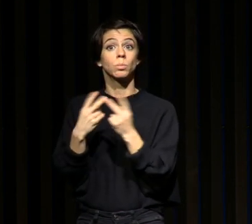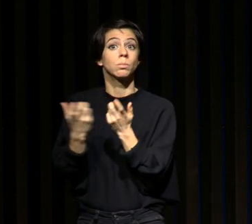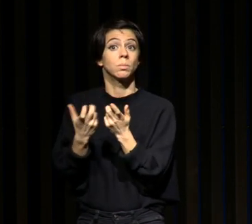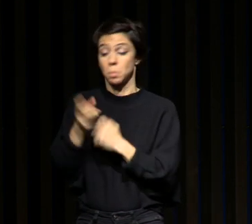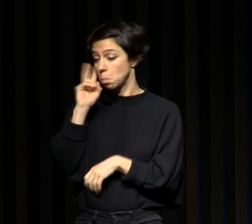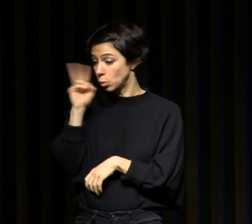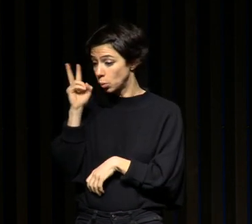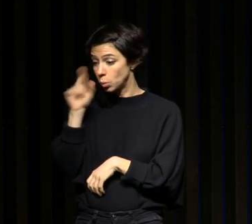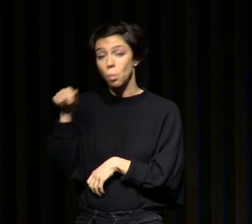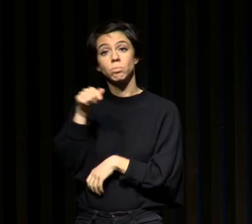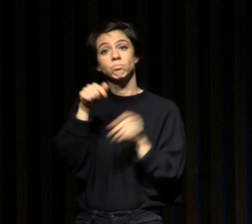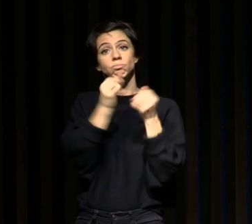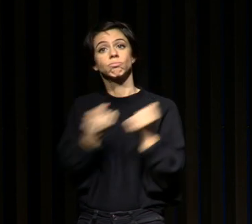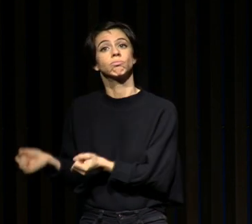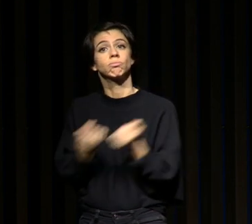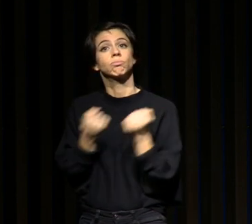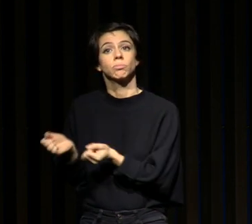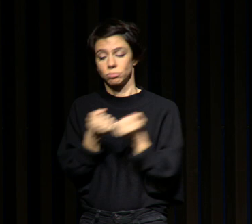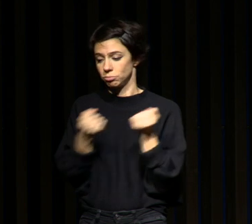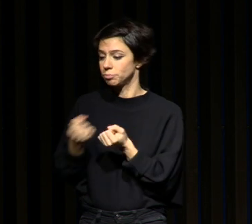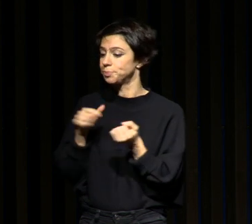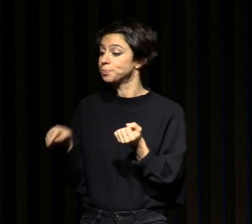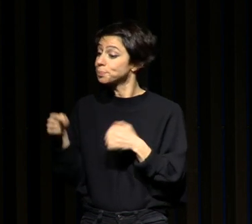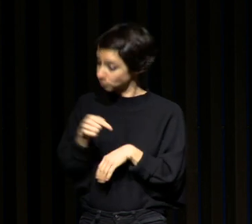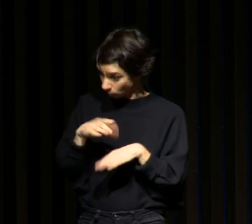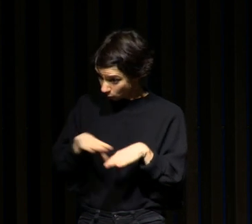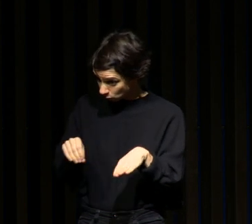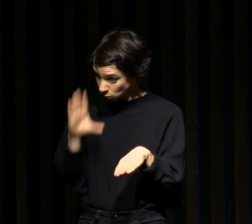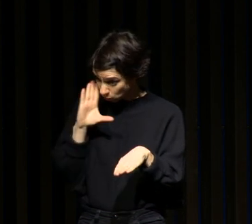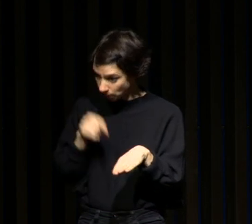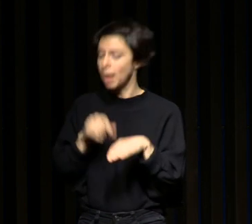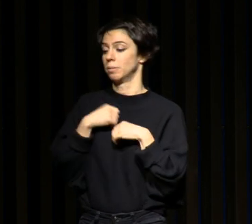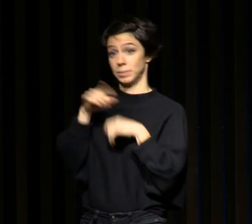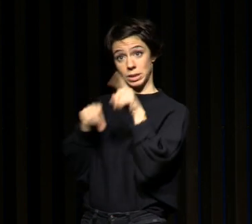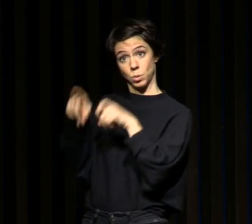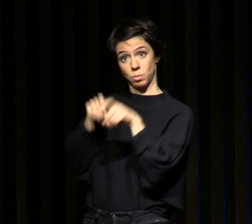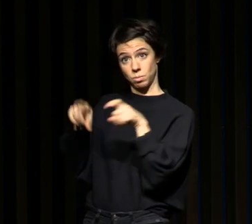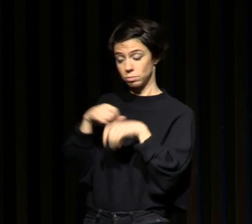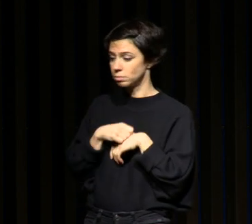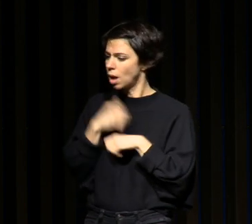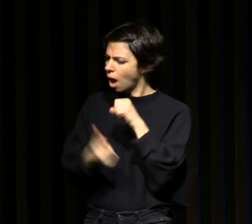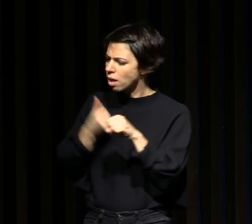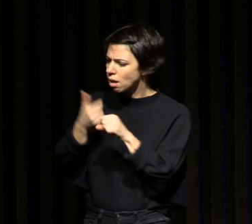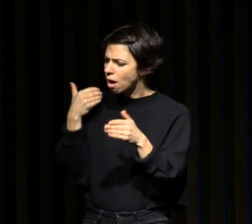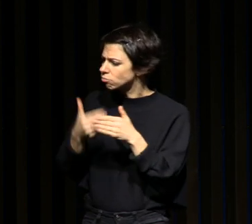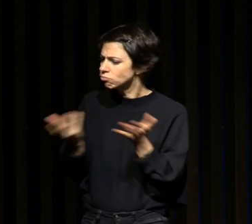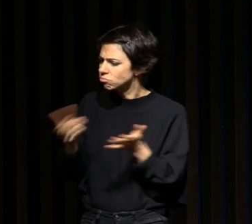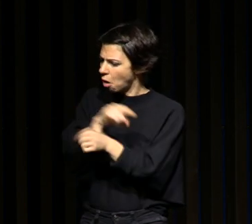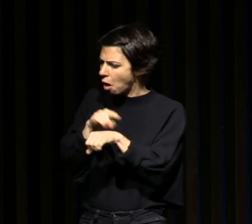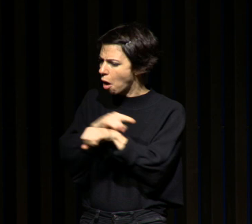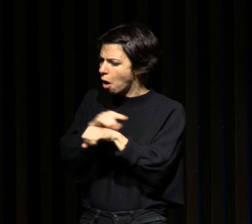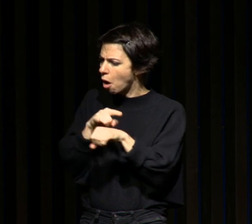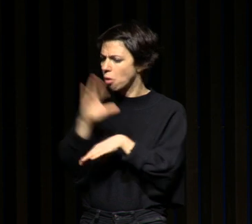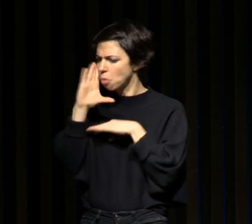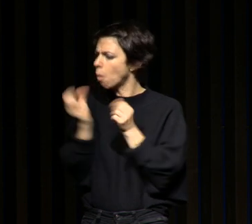petit questionnaire très simple, où en fait, on demandait aux personnes « Combien d'heures dormez-vous durant l'année ? » « Combien d'heures